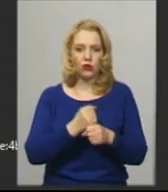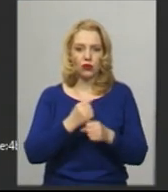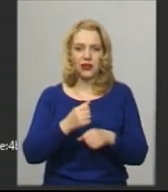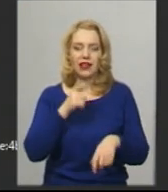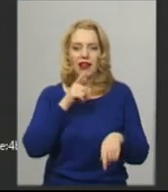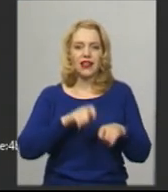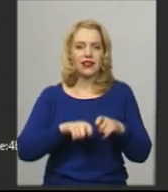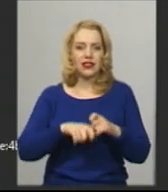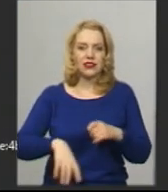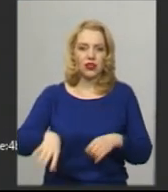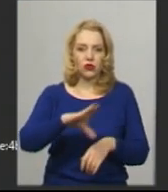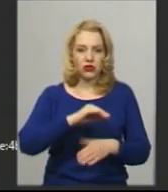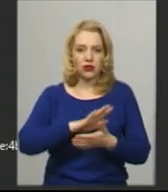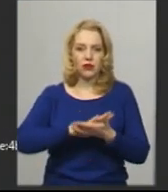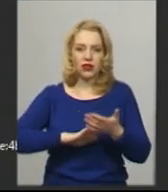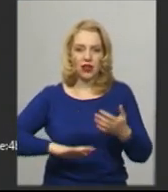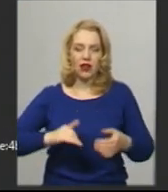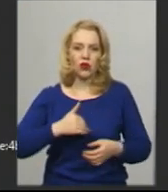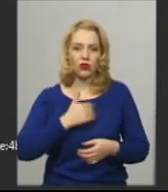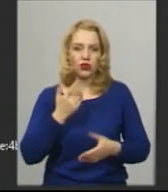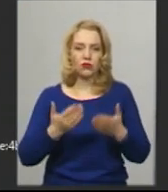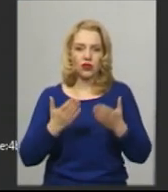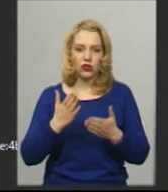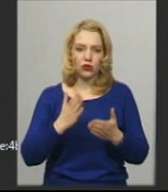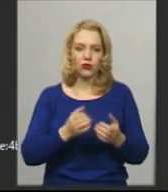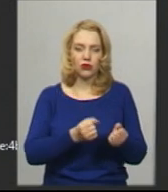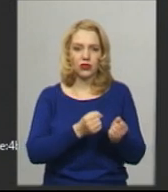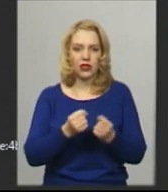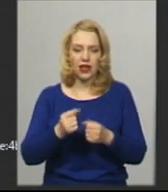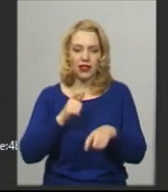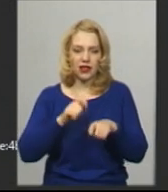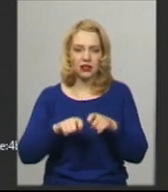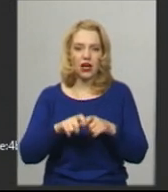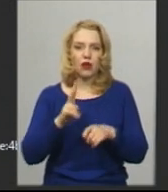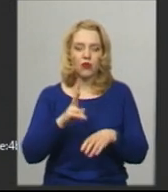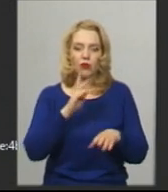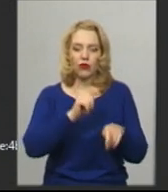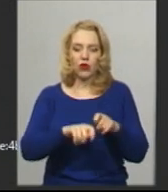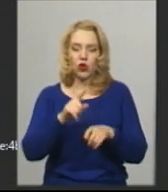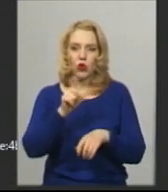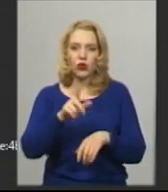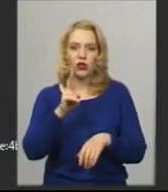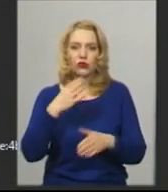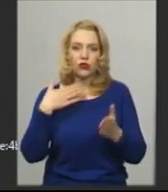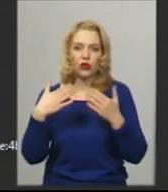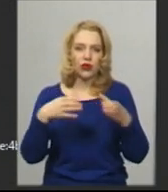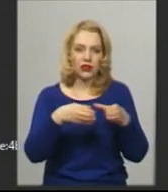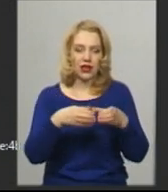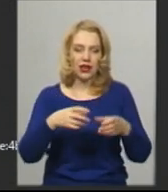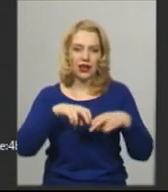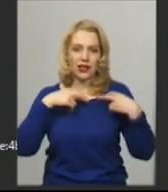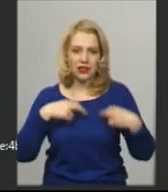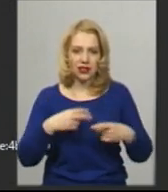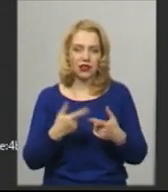всім. Далі хочемо, якщо вже отримаємо ці тести, тестувати людей з групи ризику. Це і соцпрацівники,